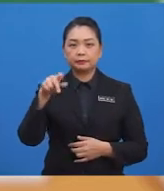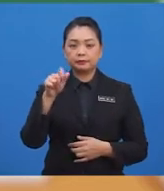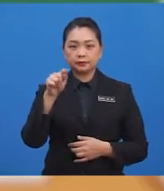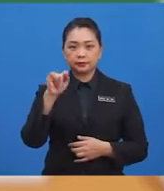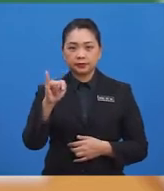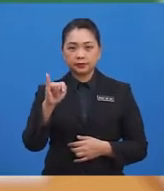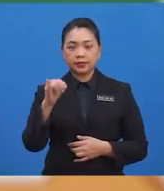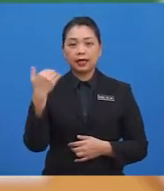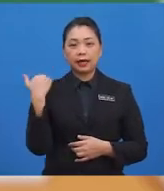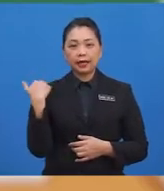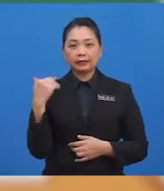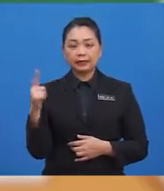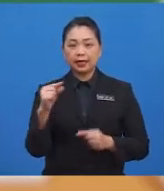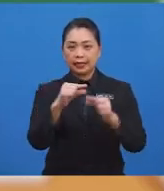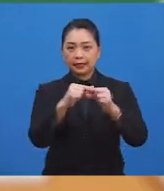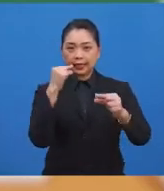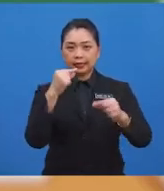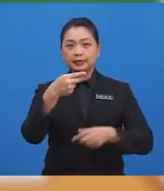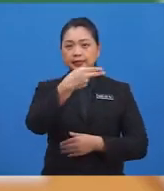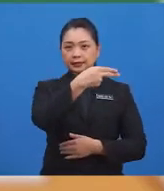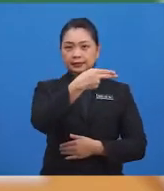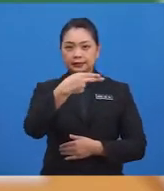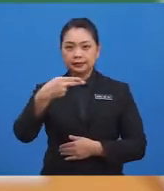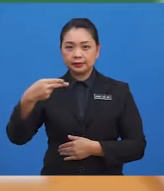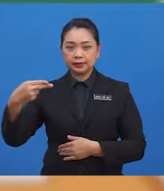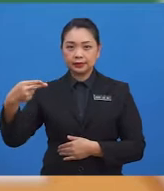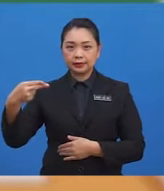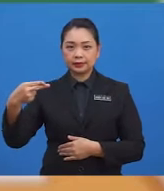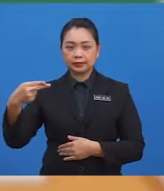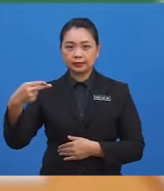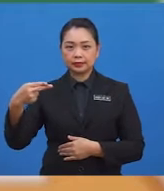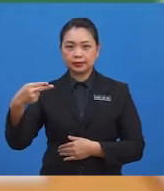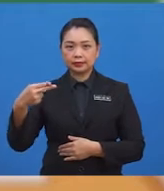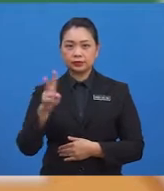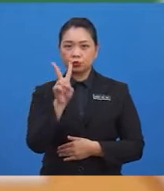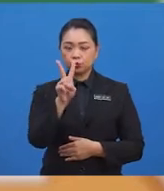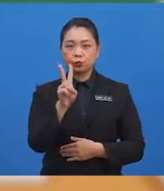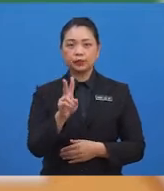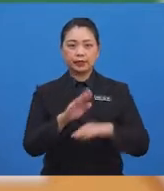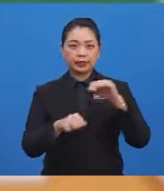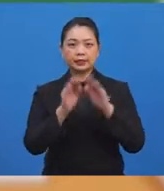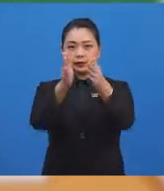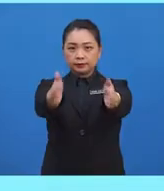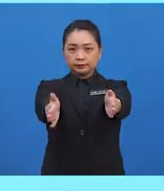merpati ialah garis selari. Dua tangan ke depan.